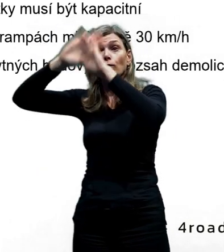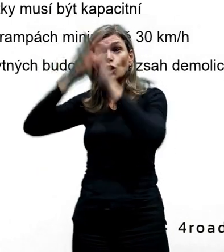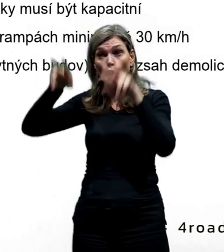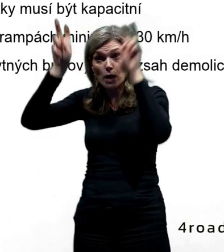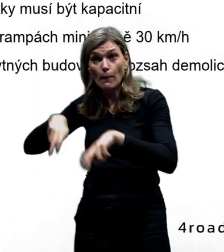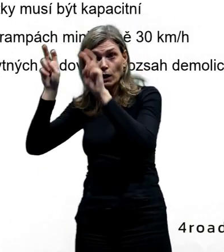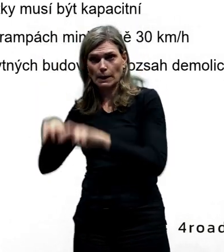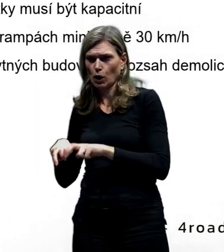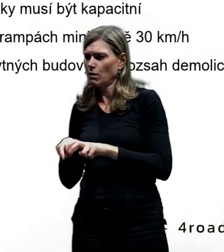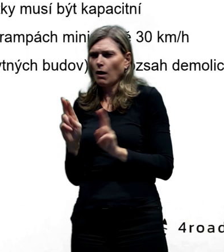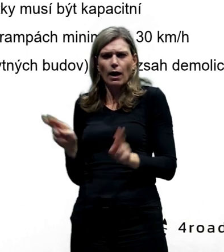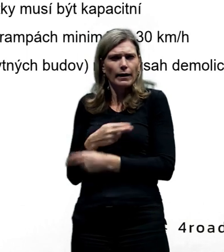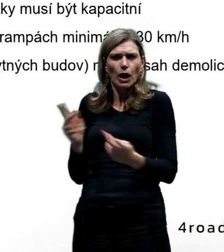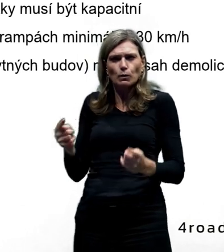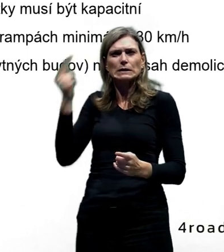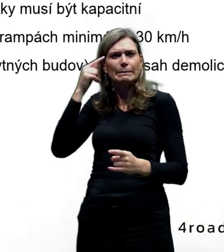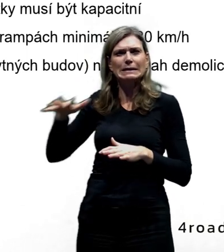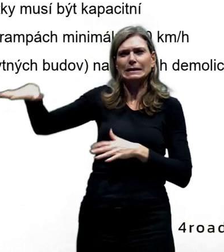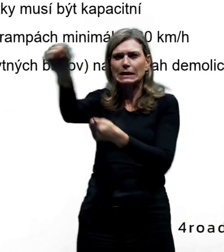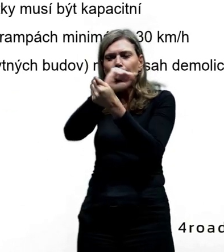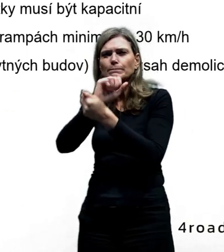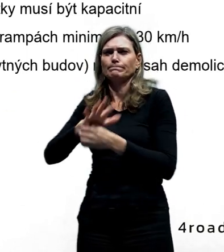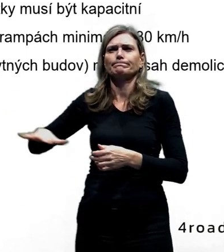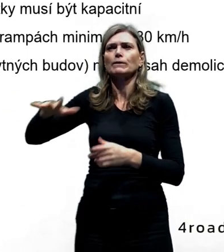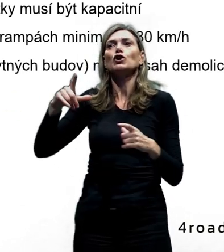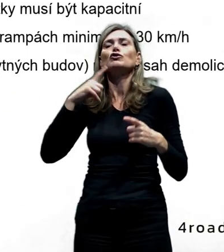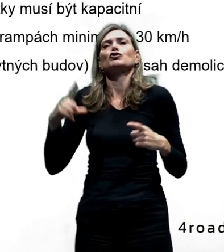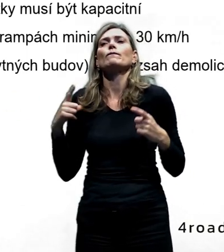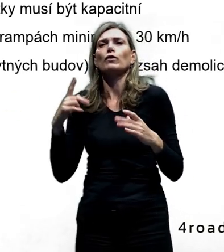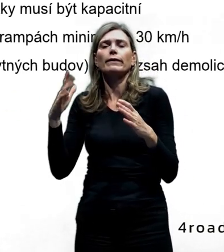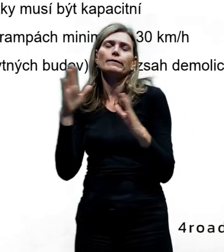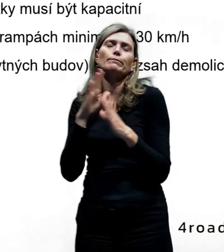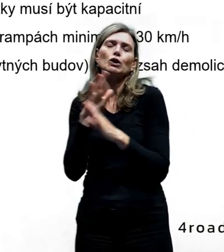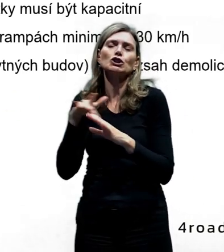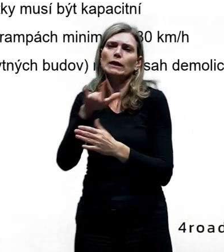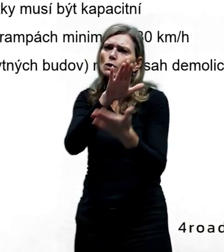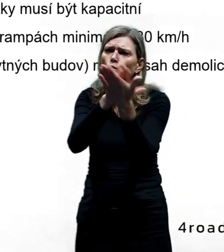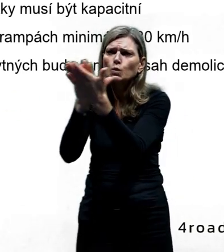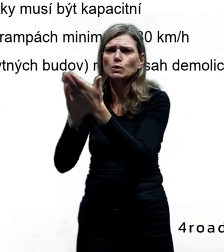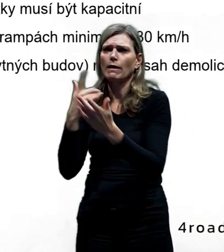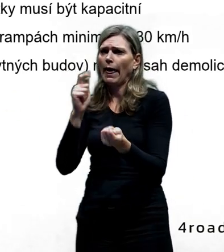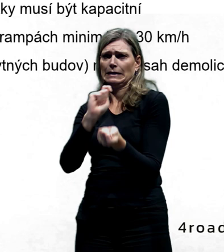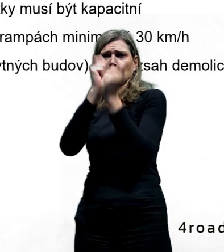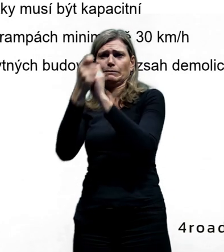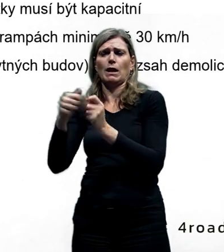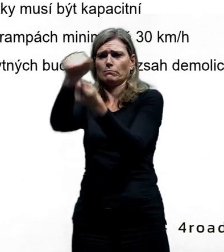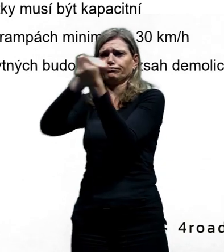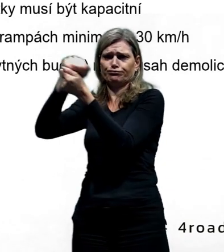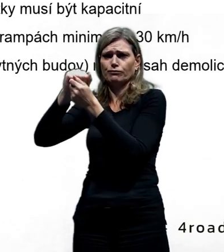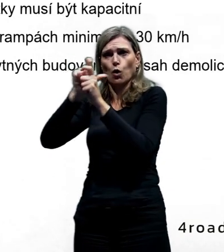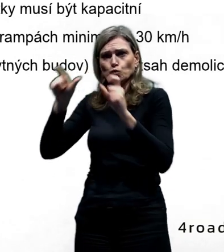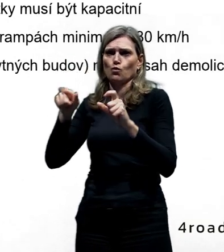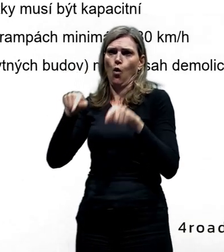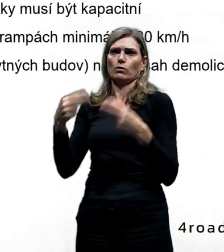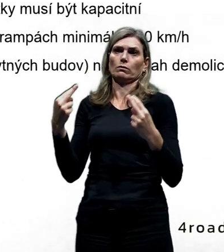odpovídat tomu, jakým způsobem se k tomu životnímu prostředí a k tomu prostředí obecně chová to stávající vedení